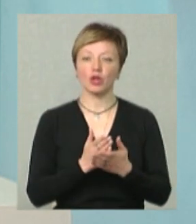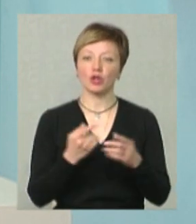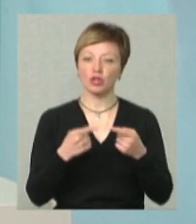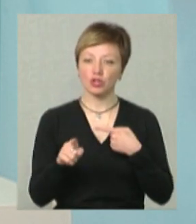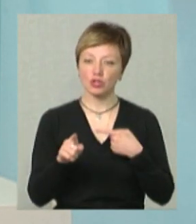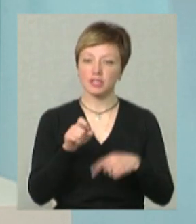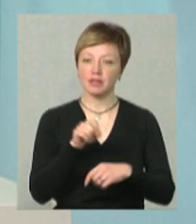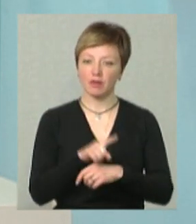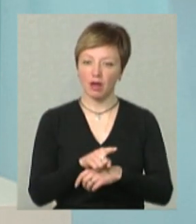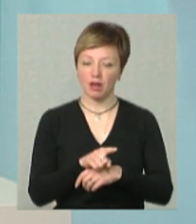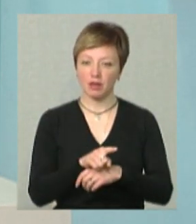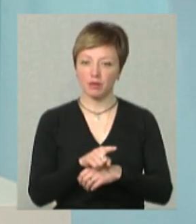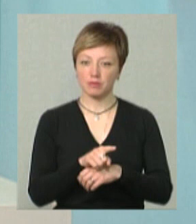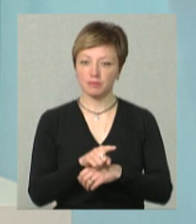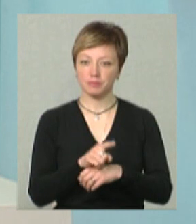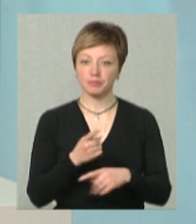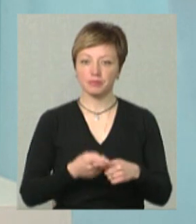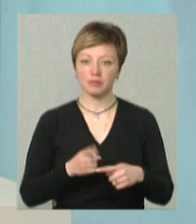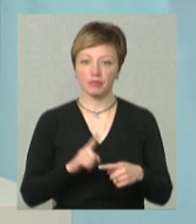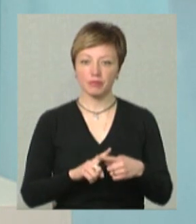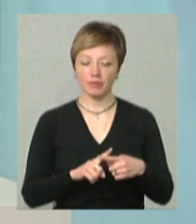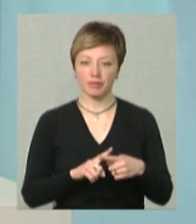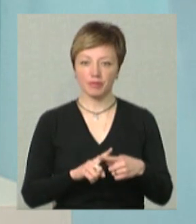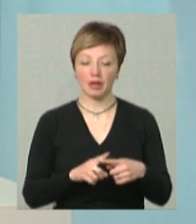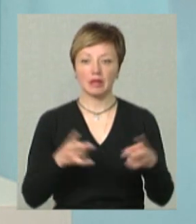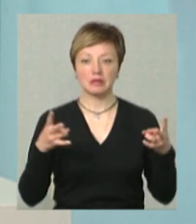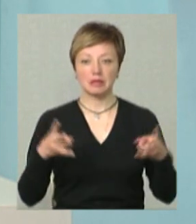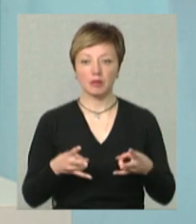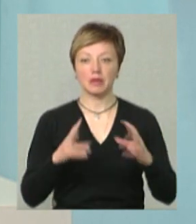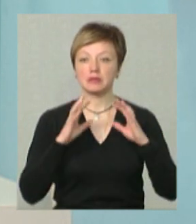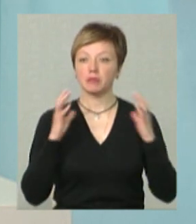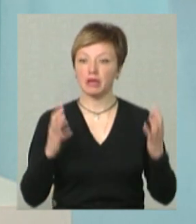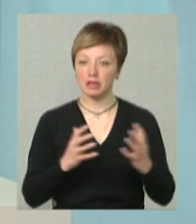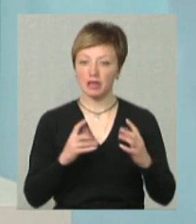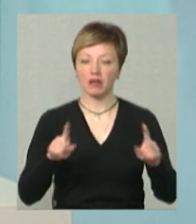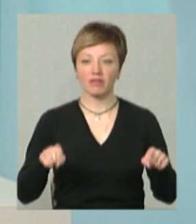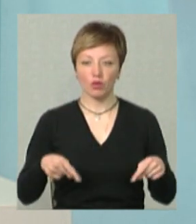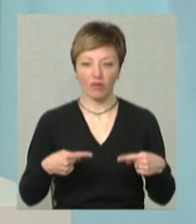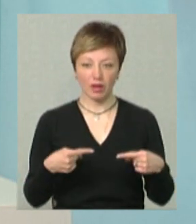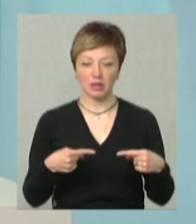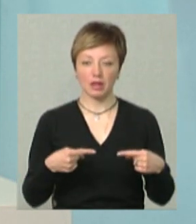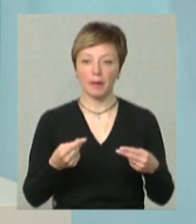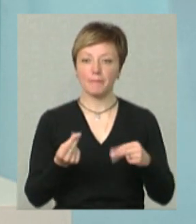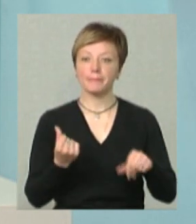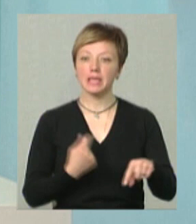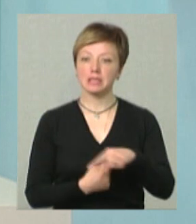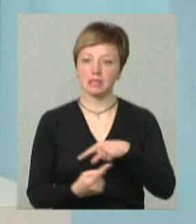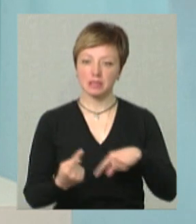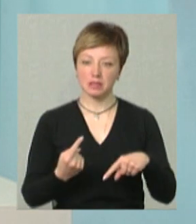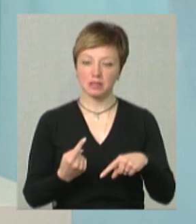завдання. Це треба зберегти і відновити бізнес.